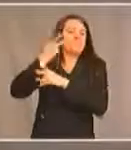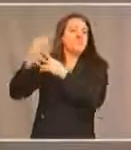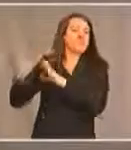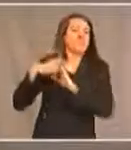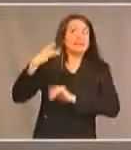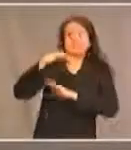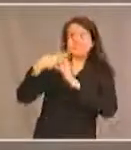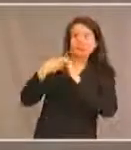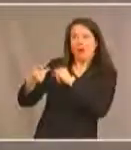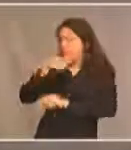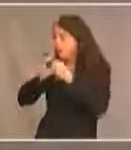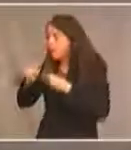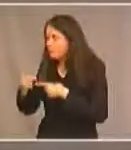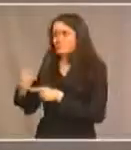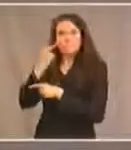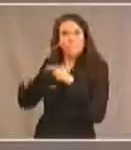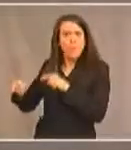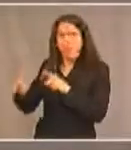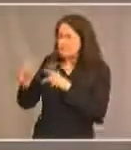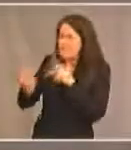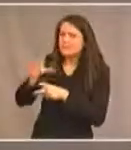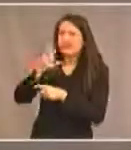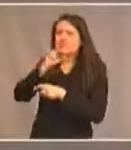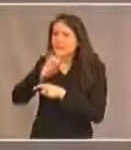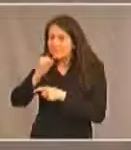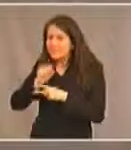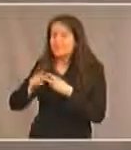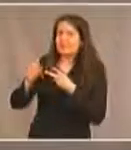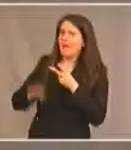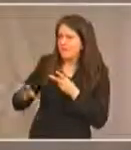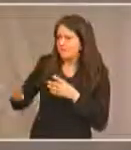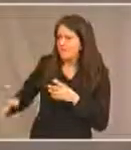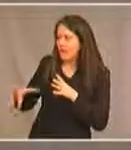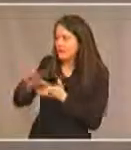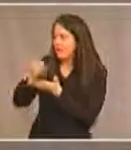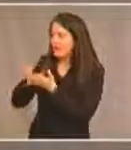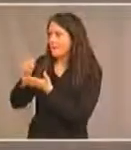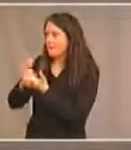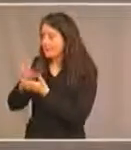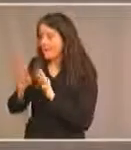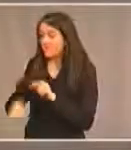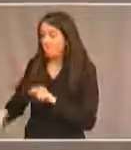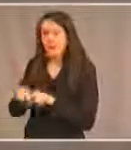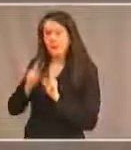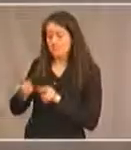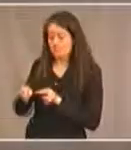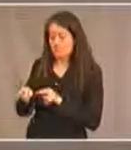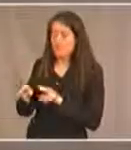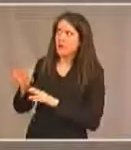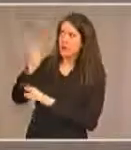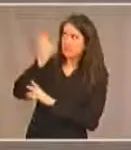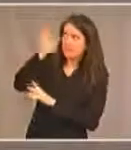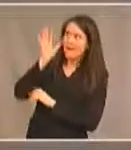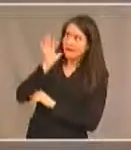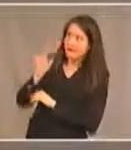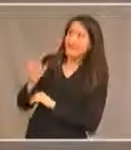qui s'y passe et on apprend grâce aux aînés grâce aux enfants on regarde les enfants on écoute les papas les